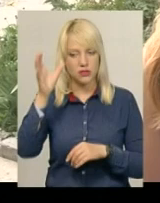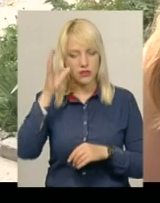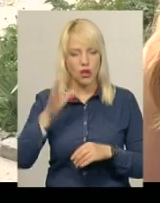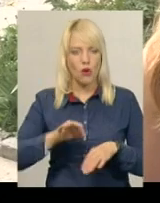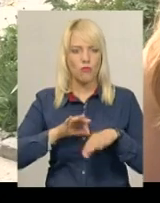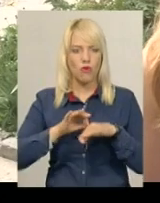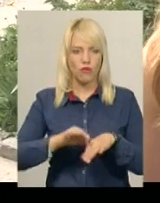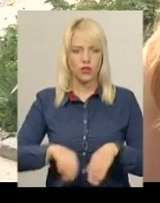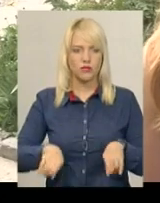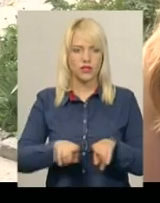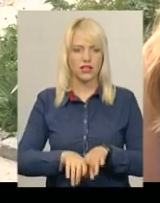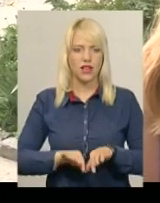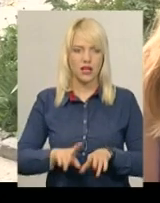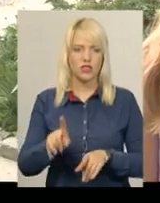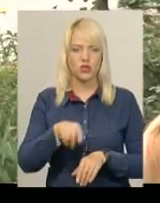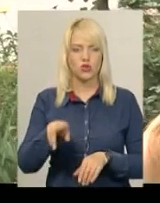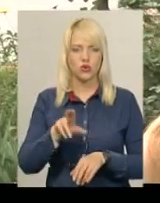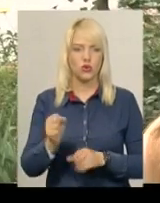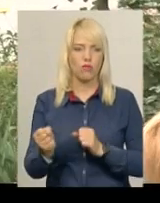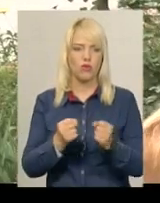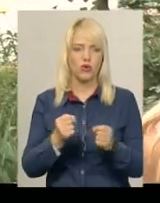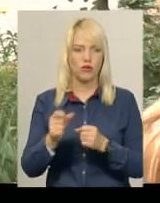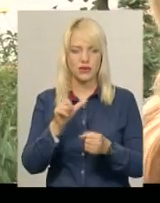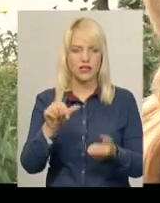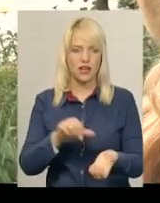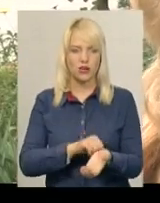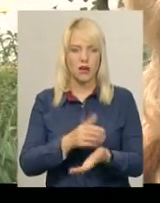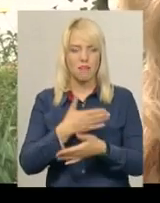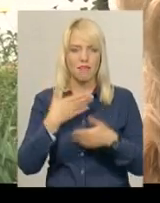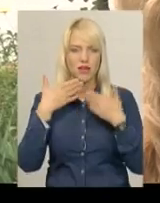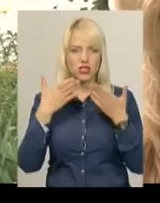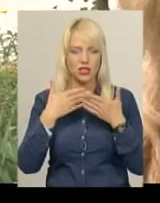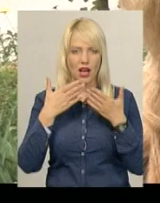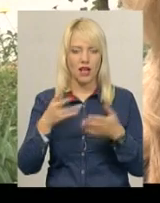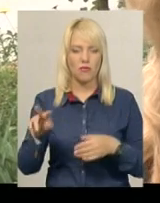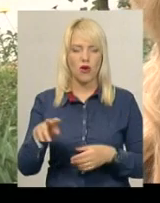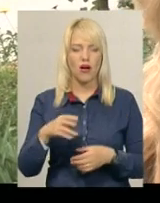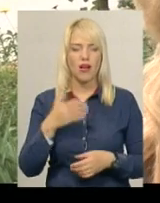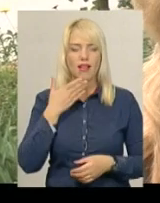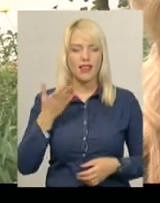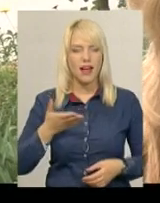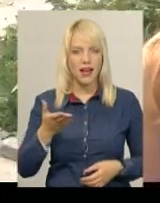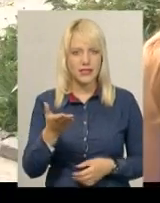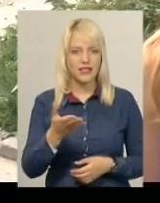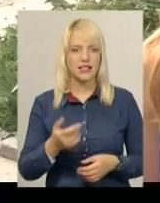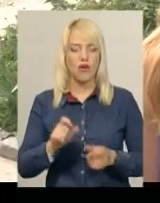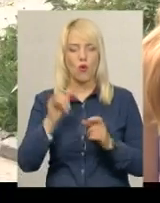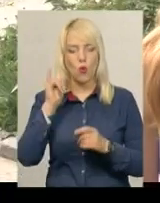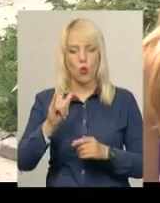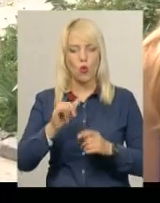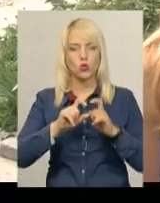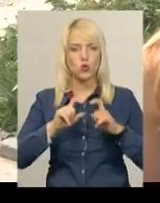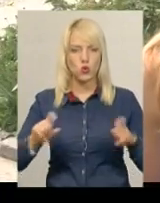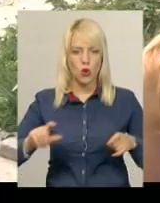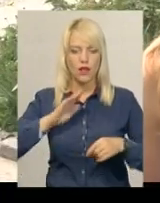плану акції стосовно боротьби з наркотиками. Ми читаємо лекції, ми кожного тижня читаємо лекції в школах міста.